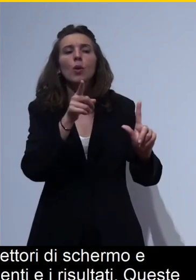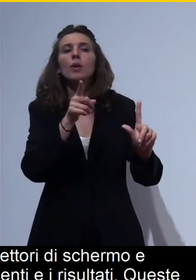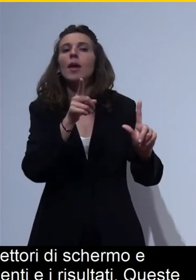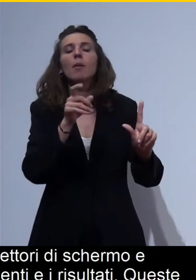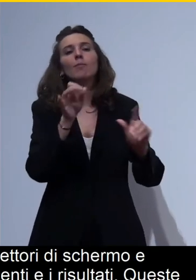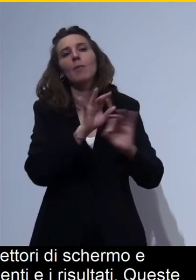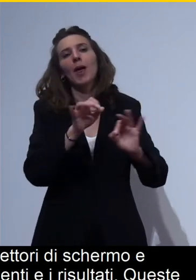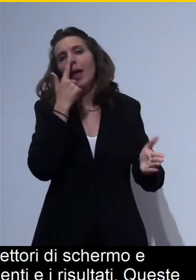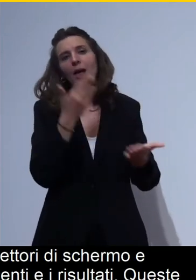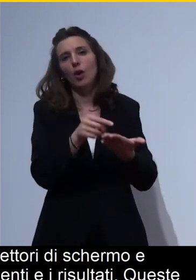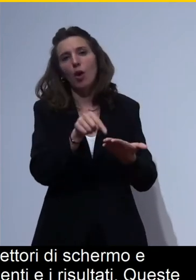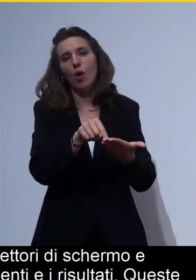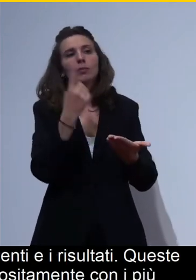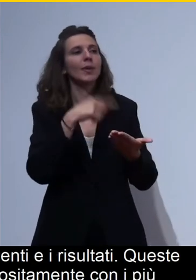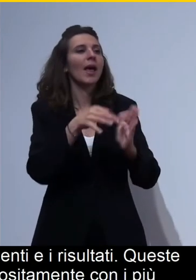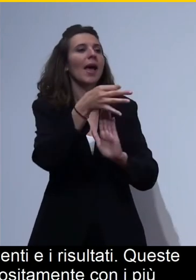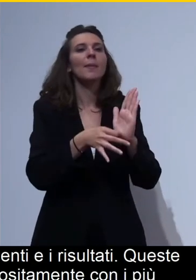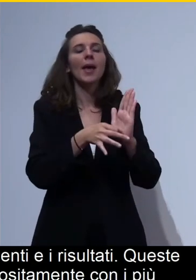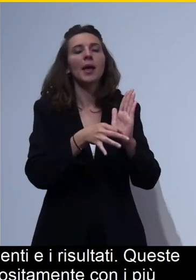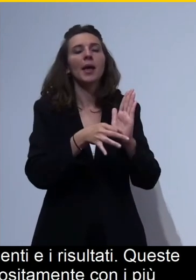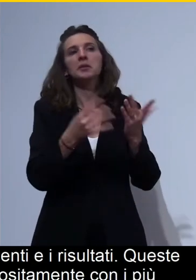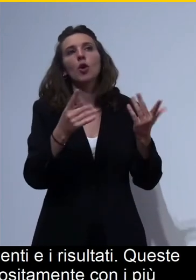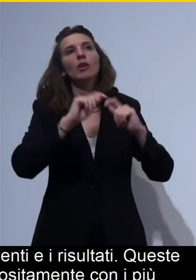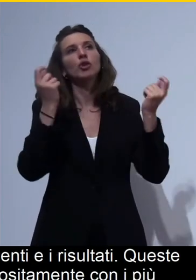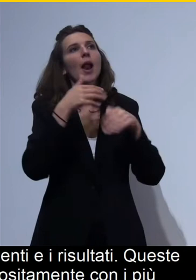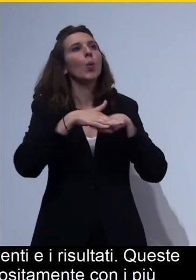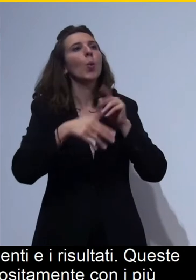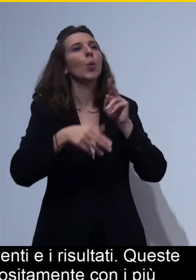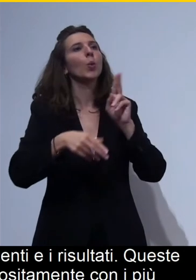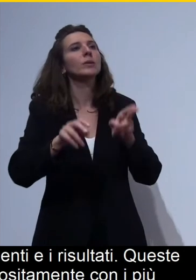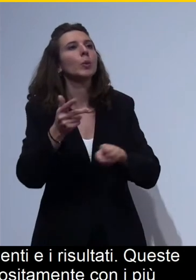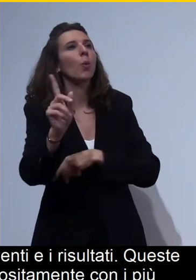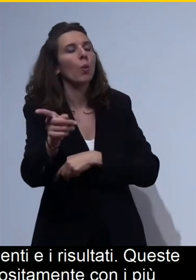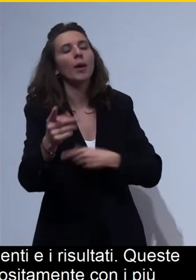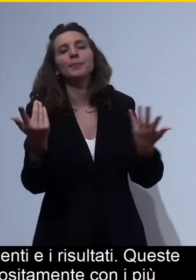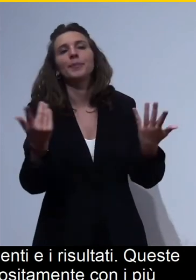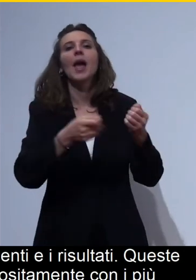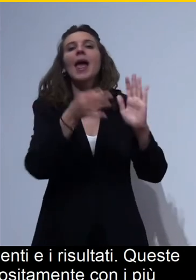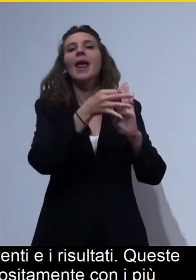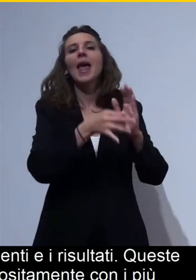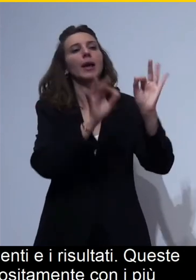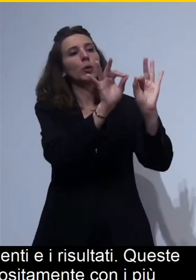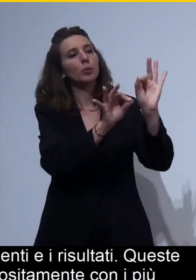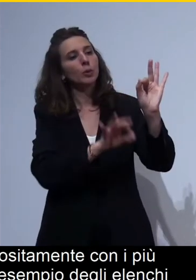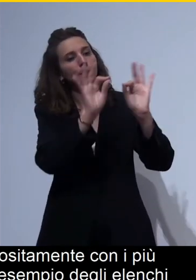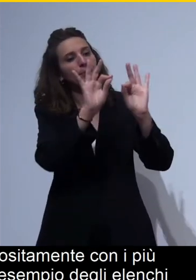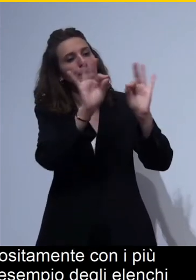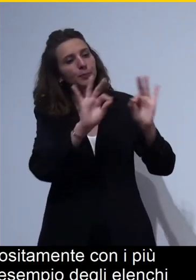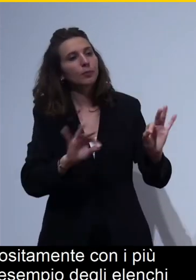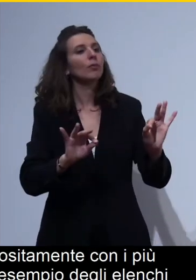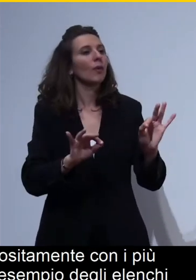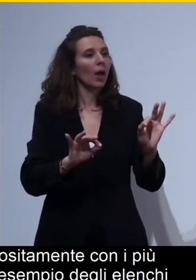i più comuni elementi che si utilizzano in una presentazione, quindi per esempio degli elenchi puntati, le tabelle, le intestazioni,